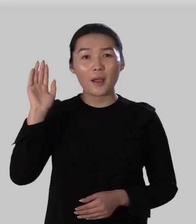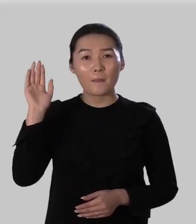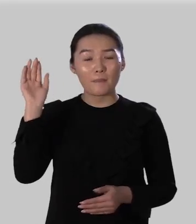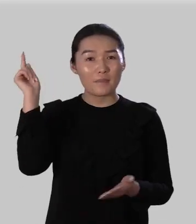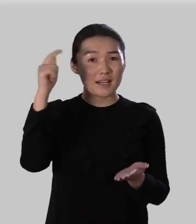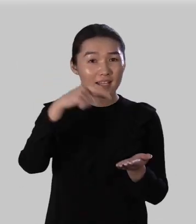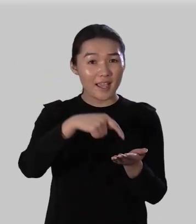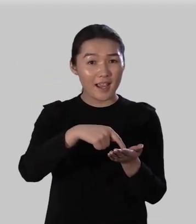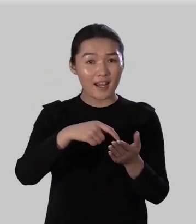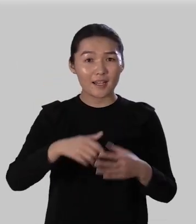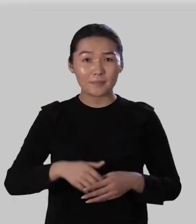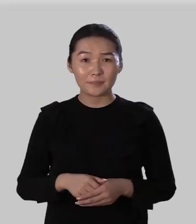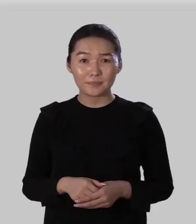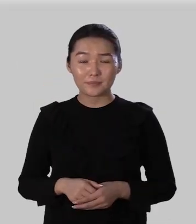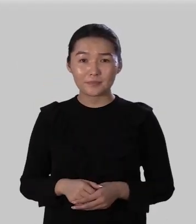приехали